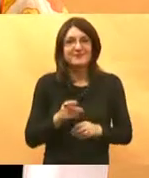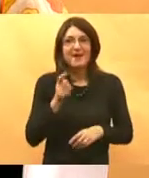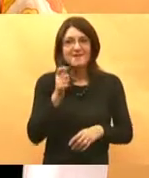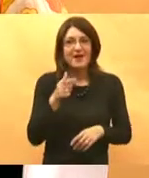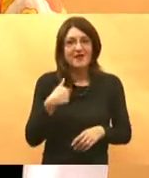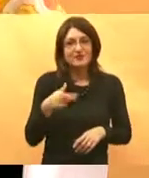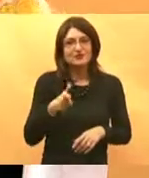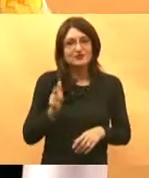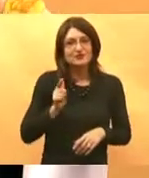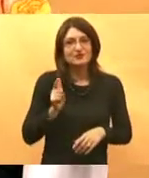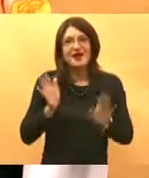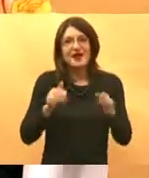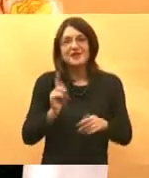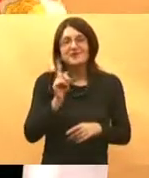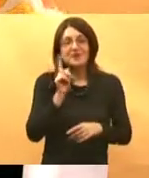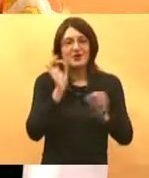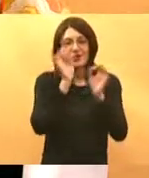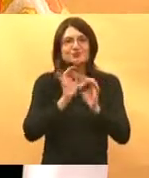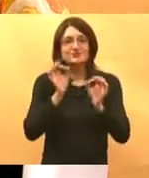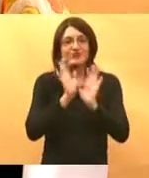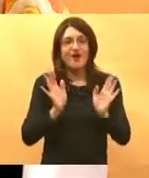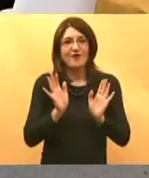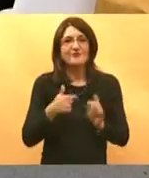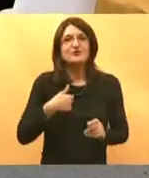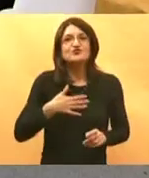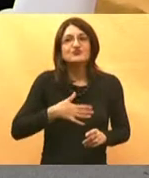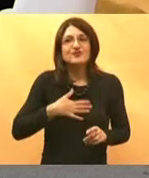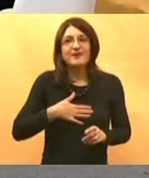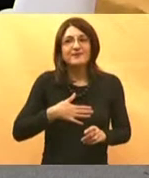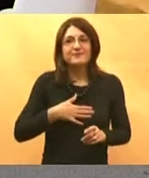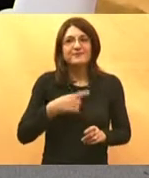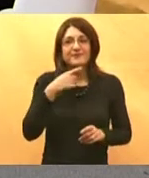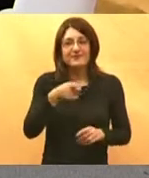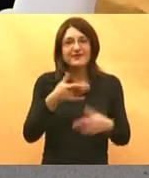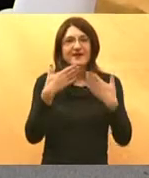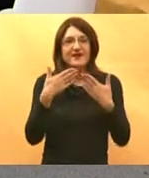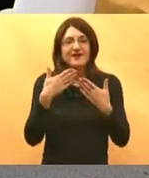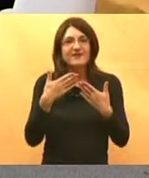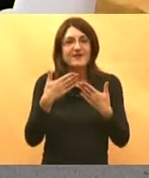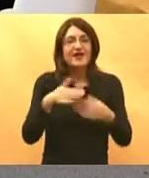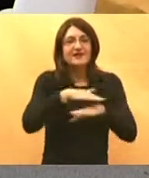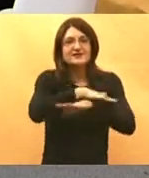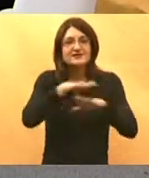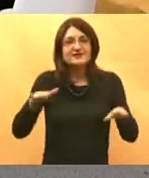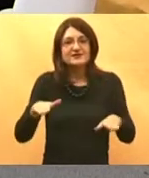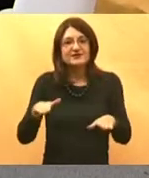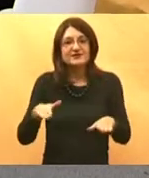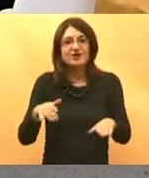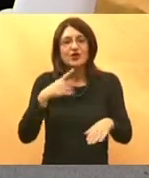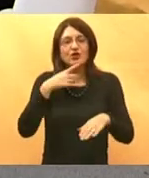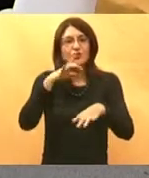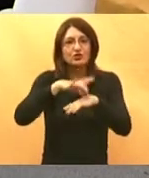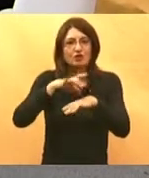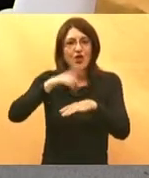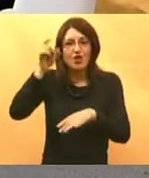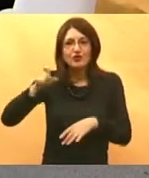smo čekali ali nije nam žao ovako želim kao prvo zahvaliti svim dakle doktorima